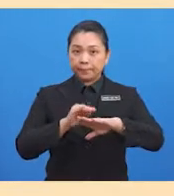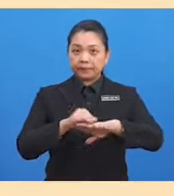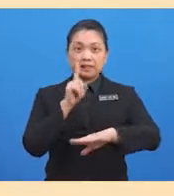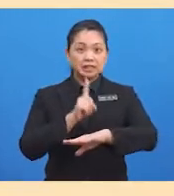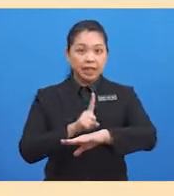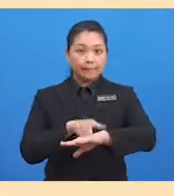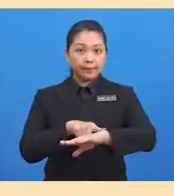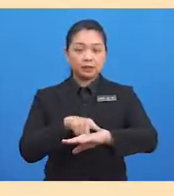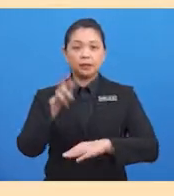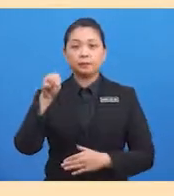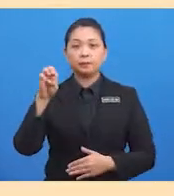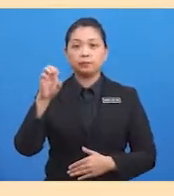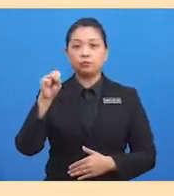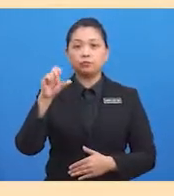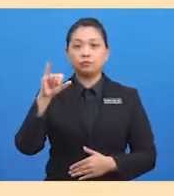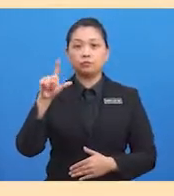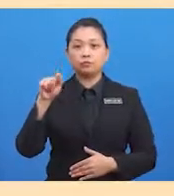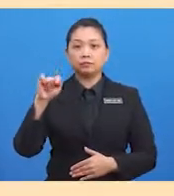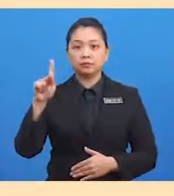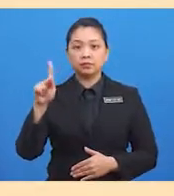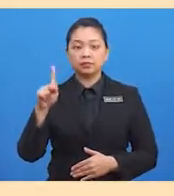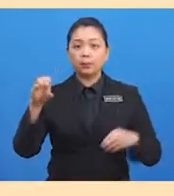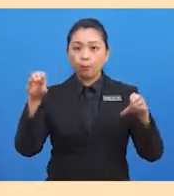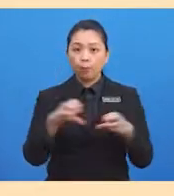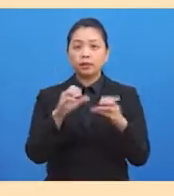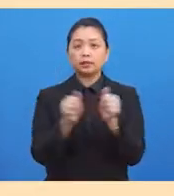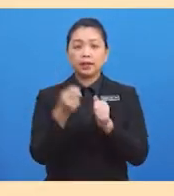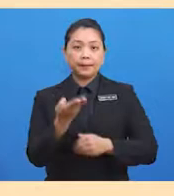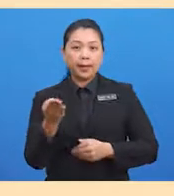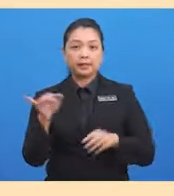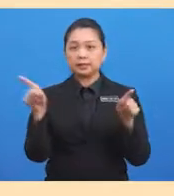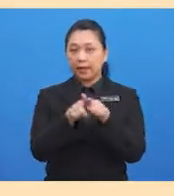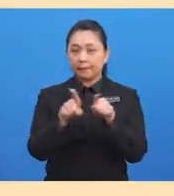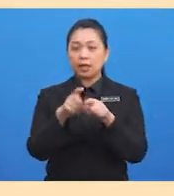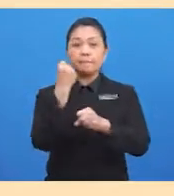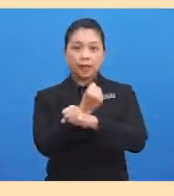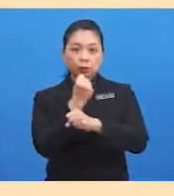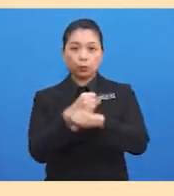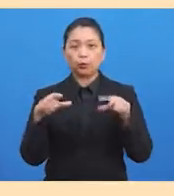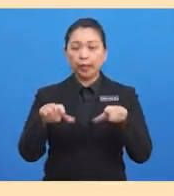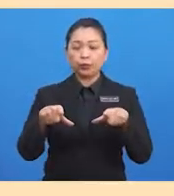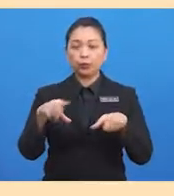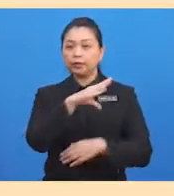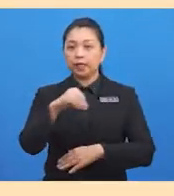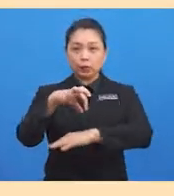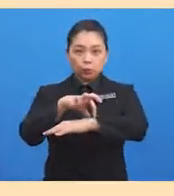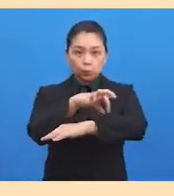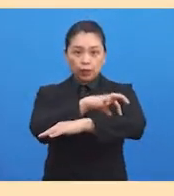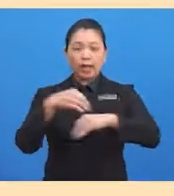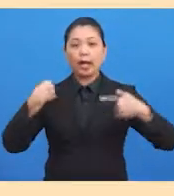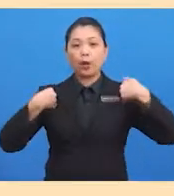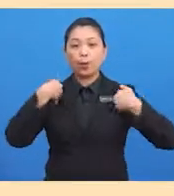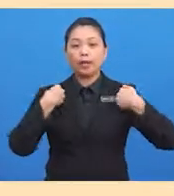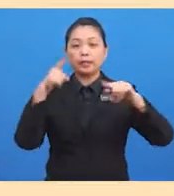bahan yang sama digunakan, iaitu batu, kayu dan tulang haiwan. Tetapi, pembuatannya lebih